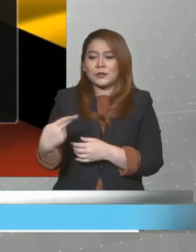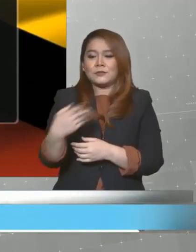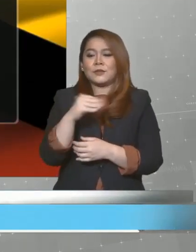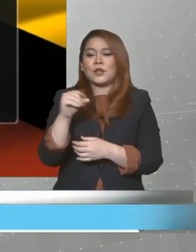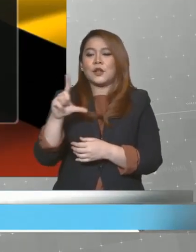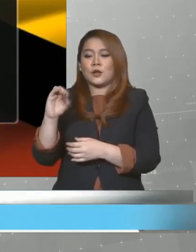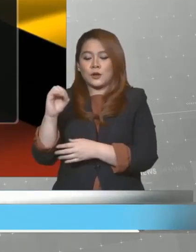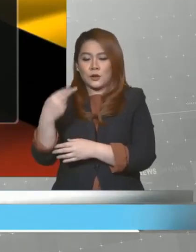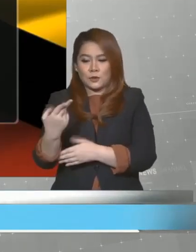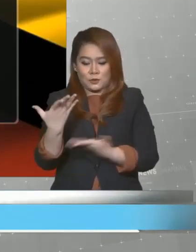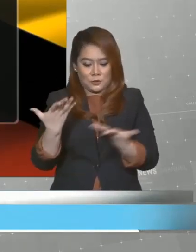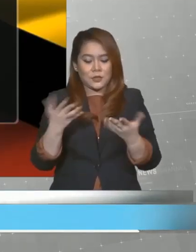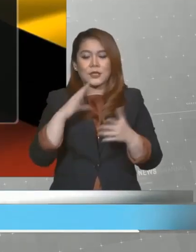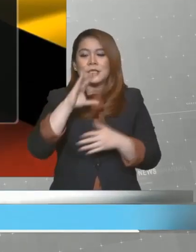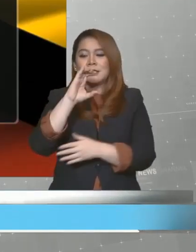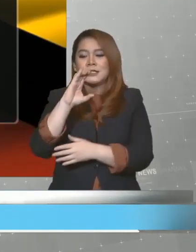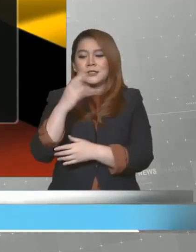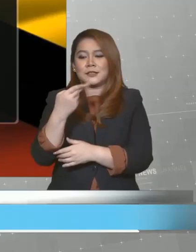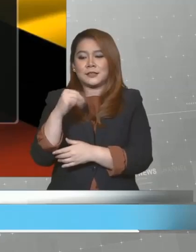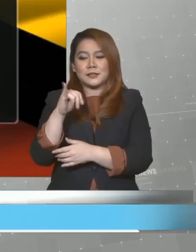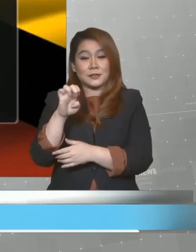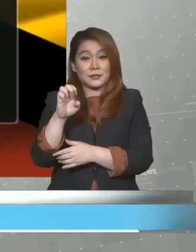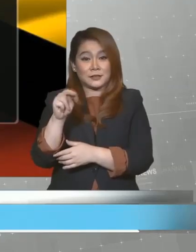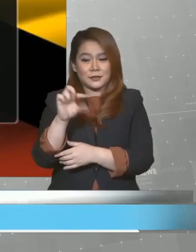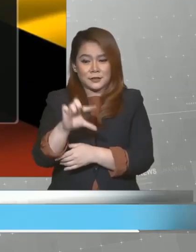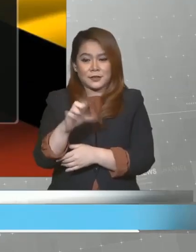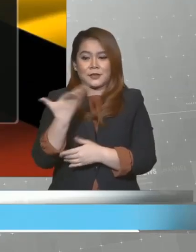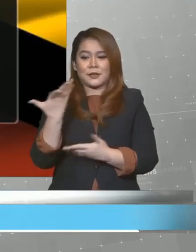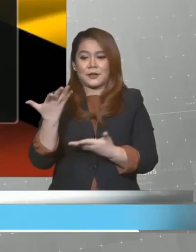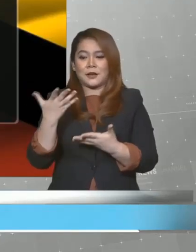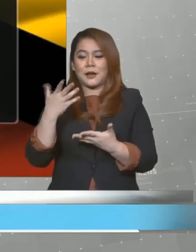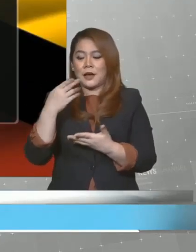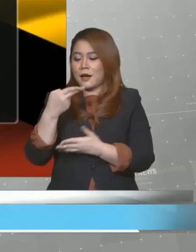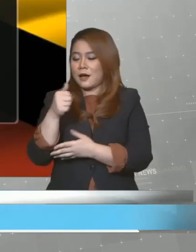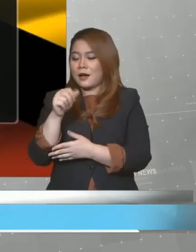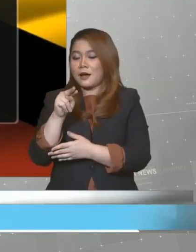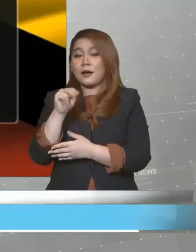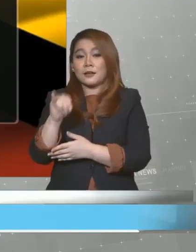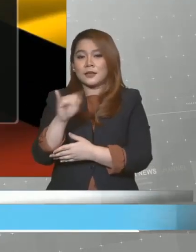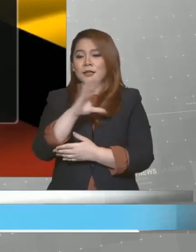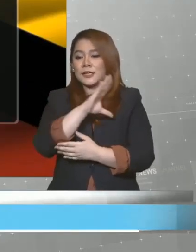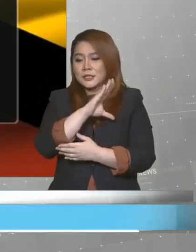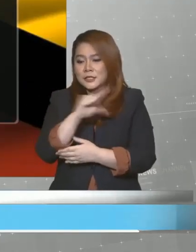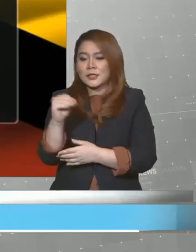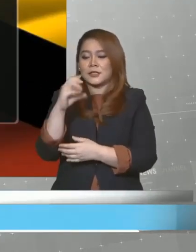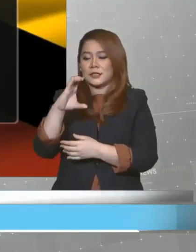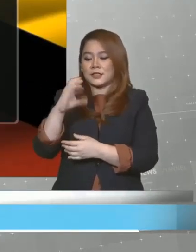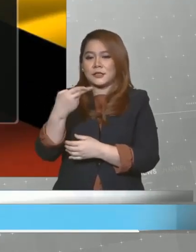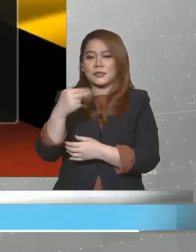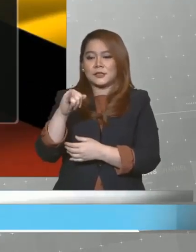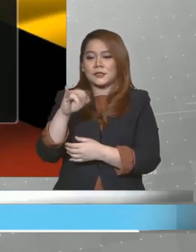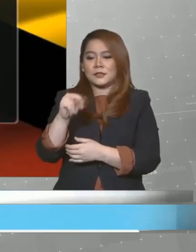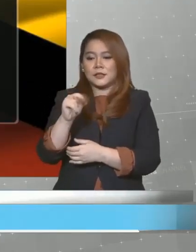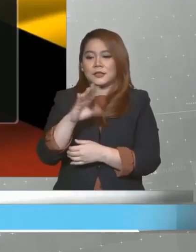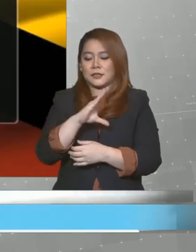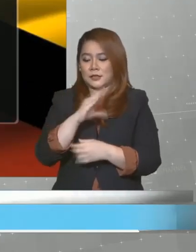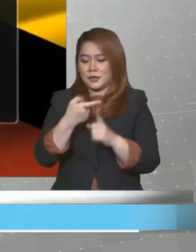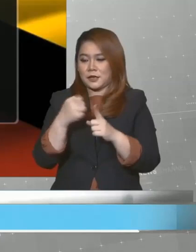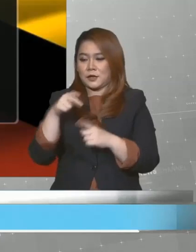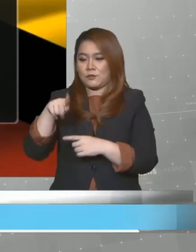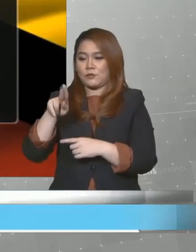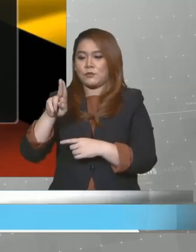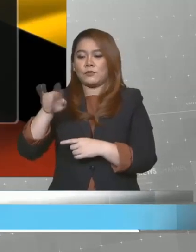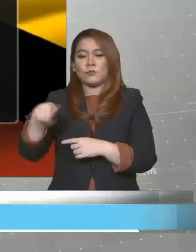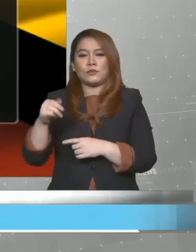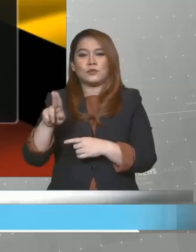Pelawan, Cheng Li Ping Tan Batu, Hani Jarai Piasau dan Chin Feng Siong Pujut. Presiden